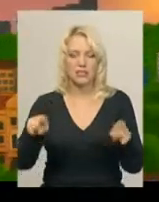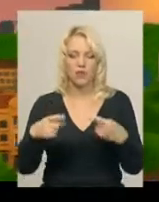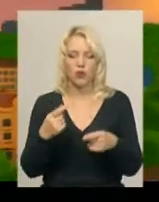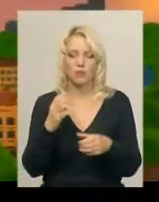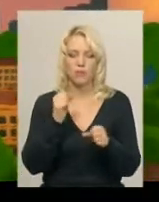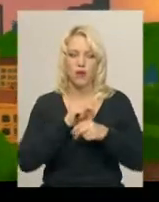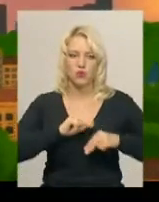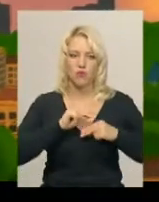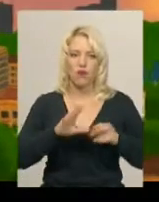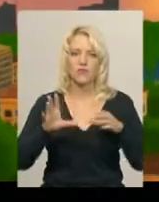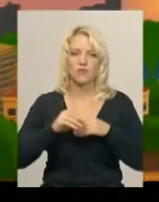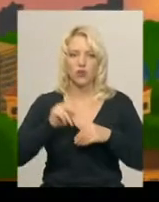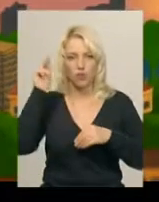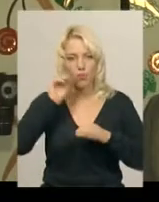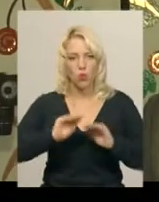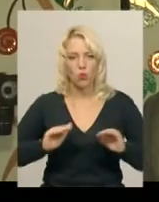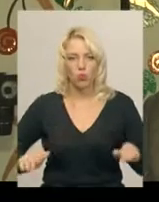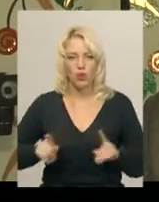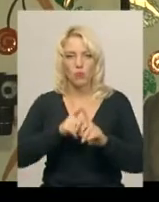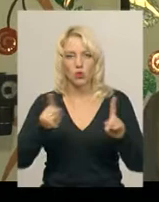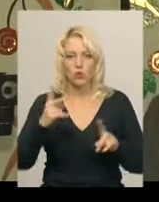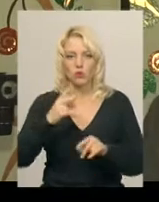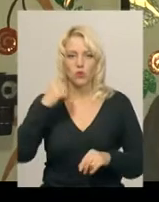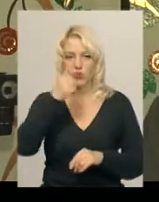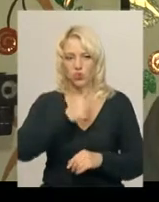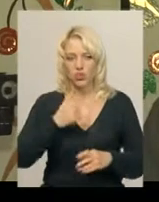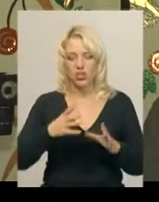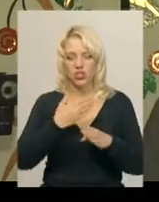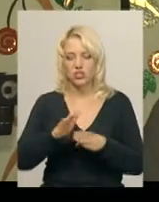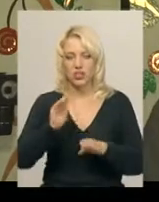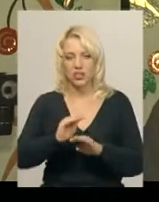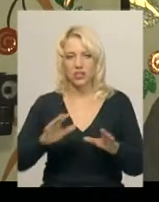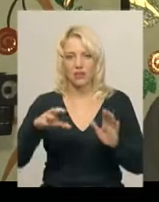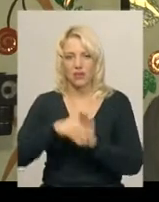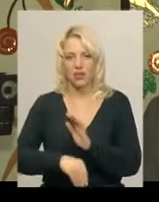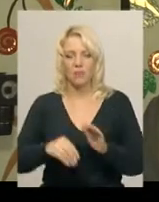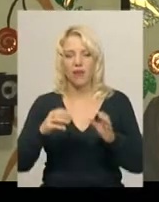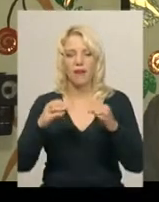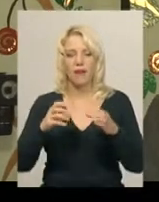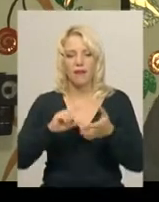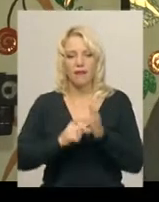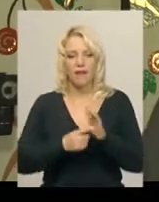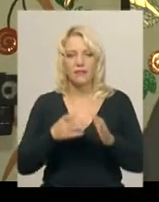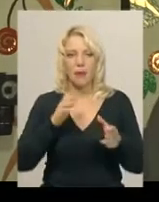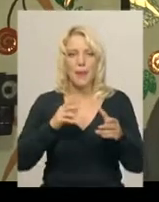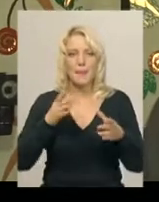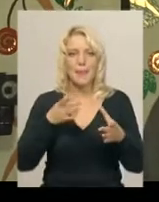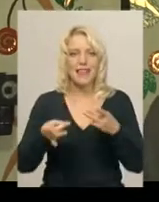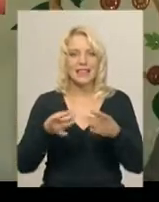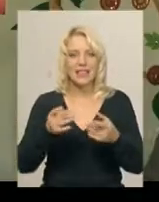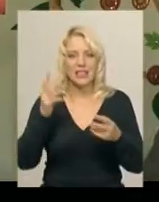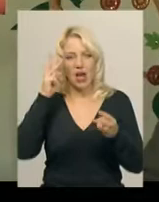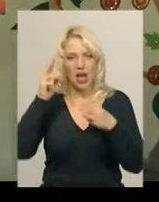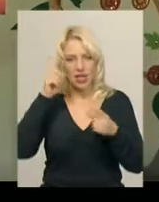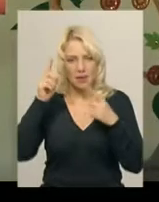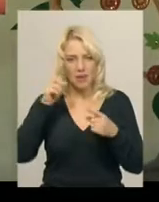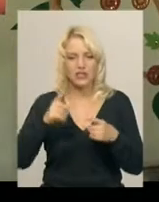разом зі своїми ученнями впродовж двох років. Частина дітей в рамках класу пластилінової анімації створювала персонажів.